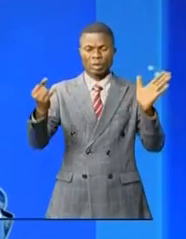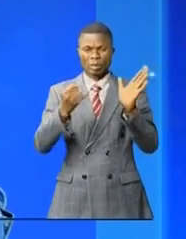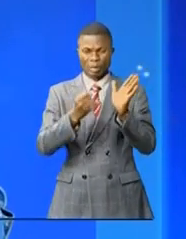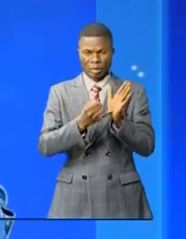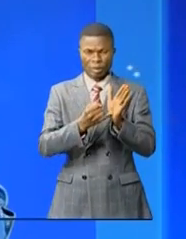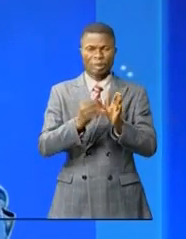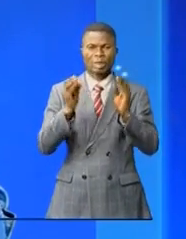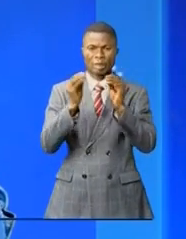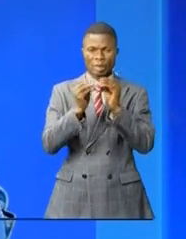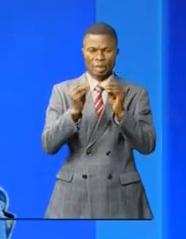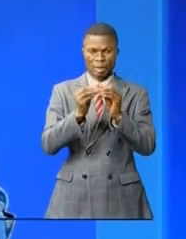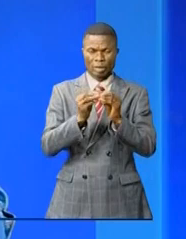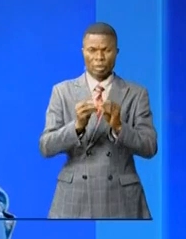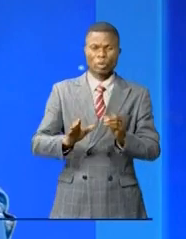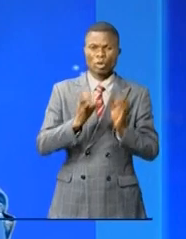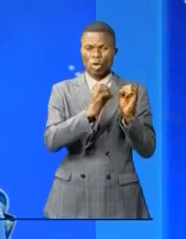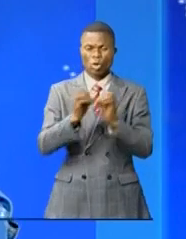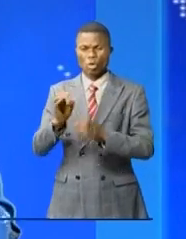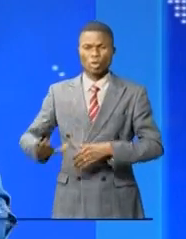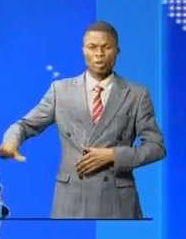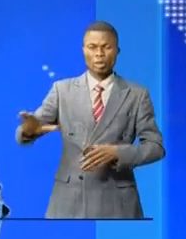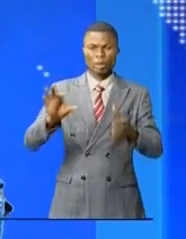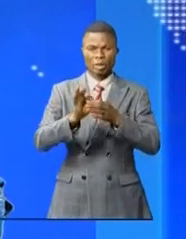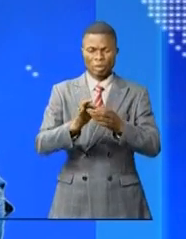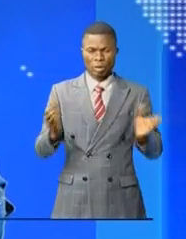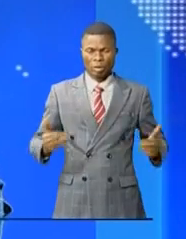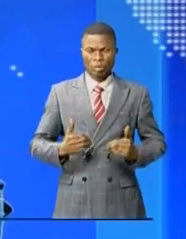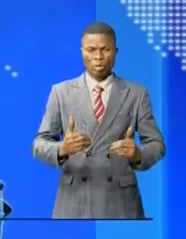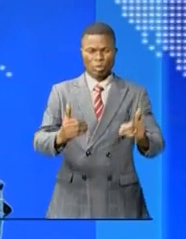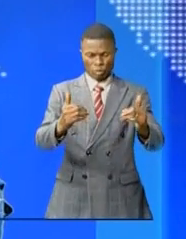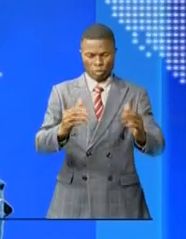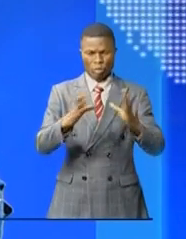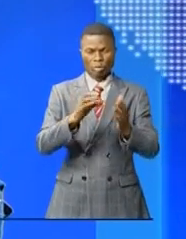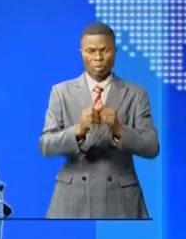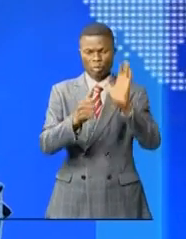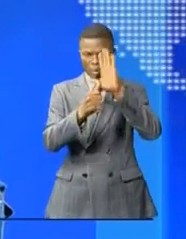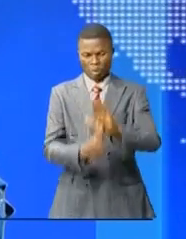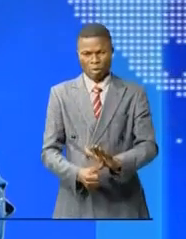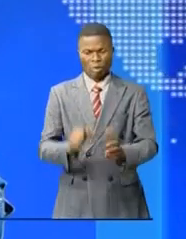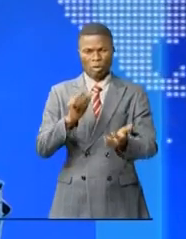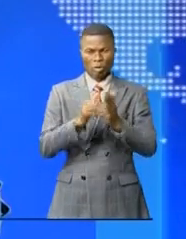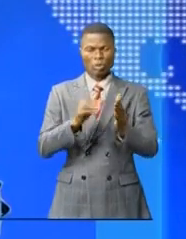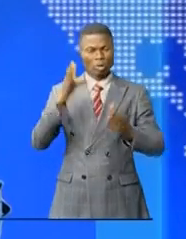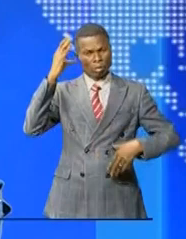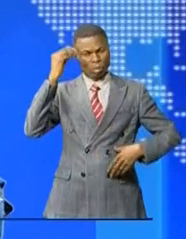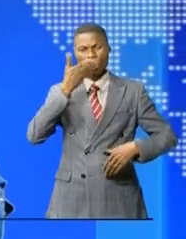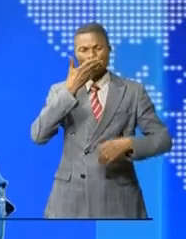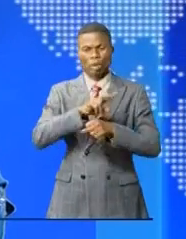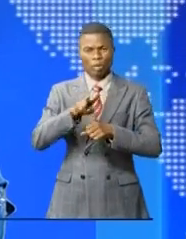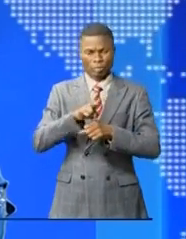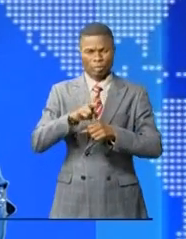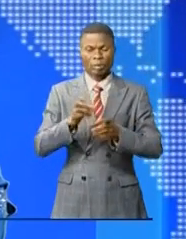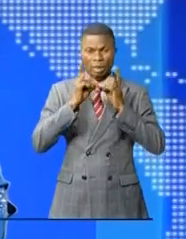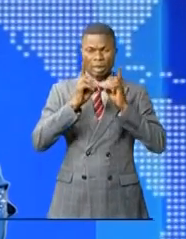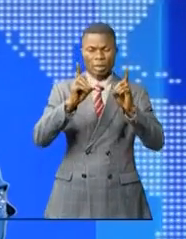'Assemblée Générale de l'ONU, misée sur l'espoir pour renforcer la résilience afin de se rélever de la Covid-19. Dans son adresse, Félix